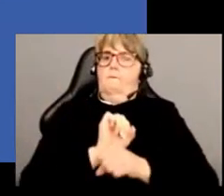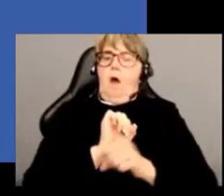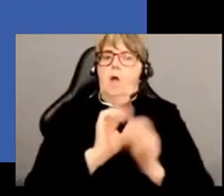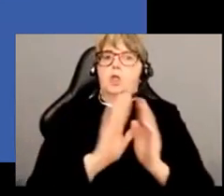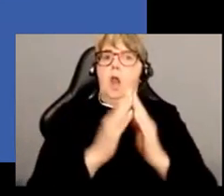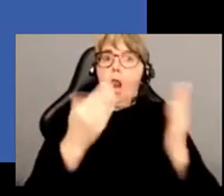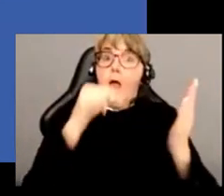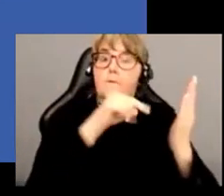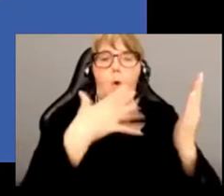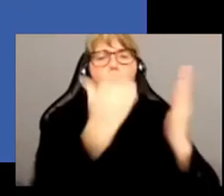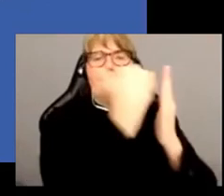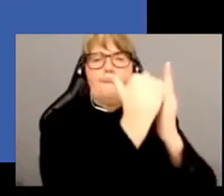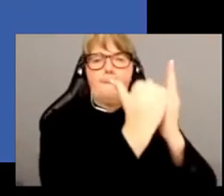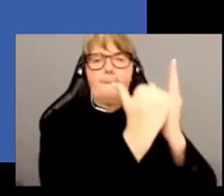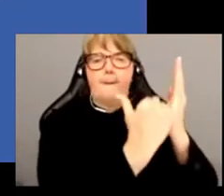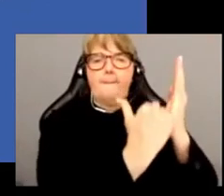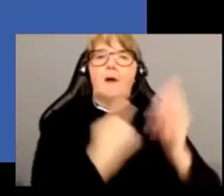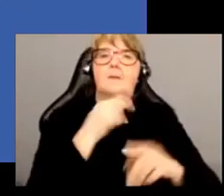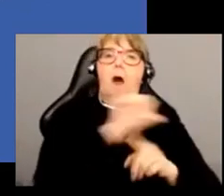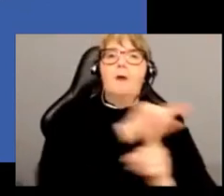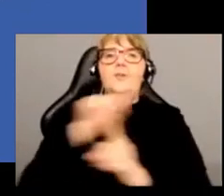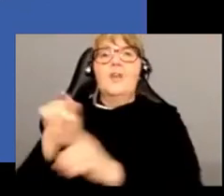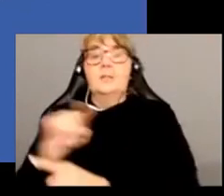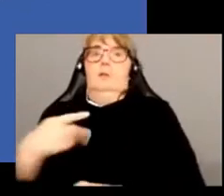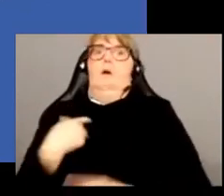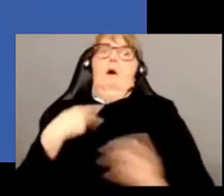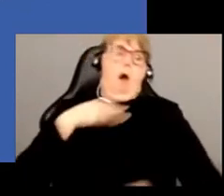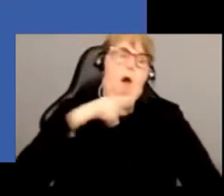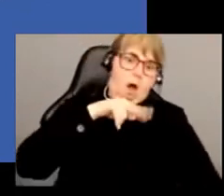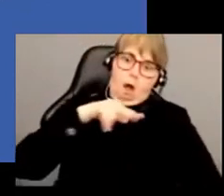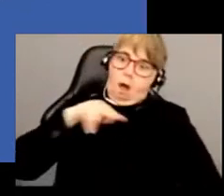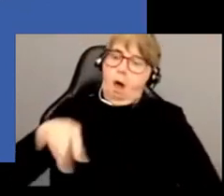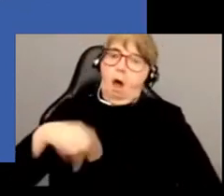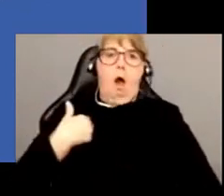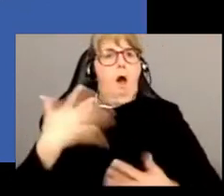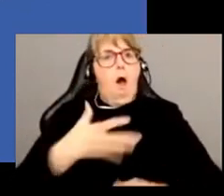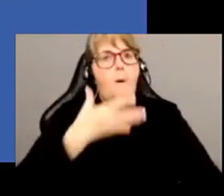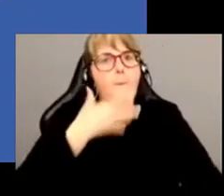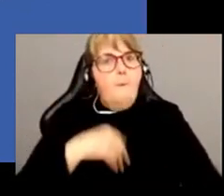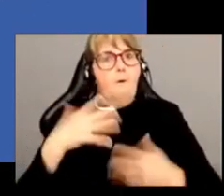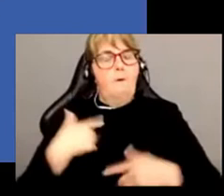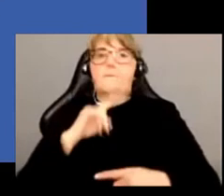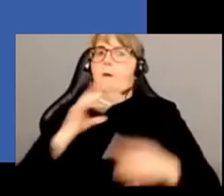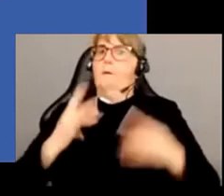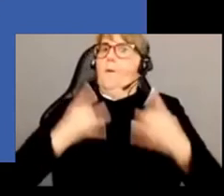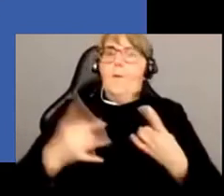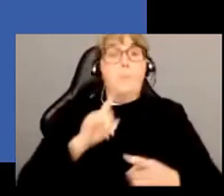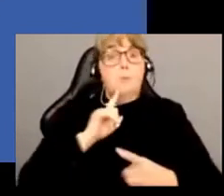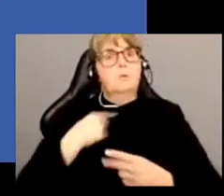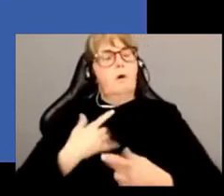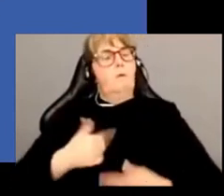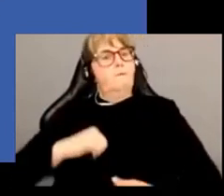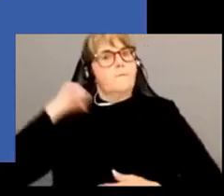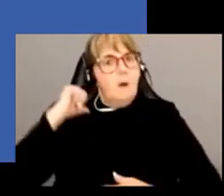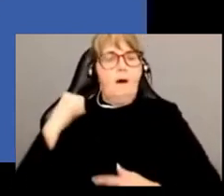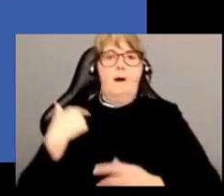Renan. J'ai été très heureux de le découvrir, de lire ses entrées et je suis très excité et honoré d'être en contact